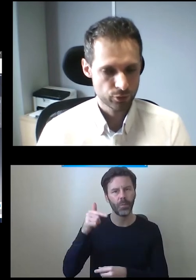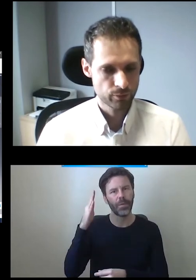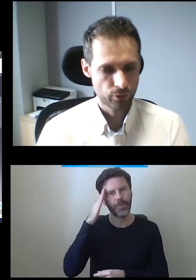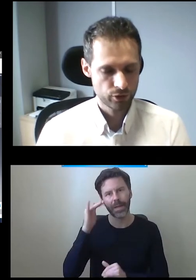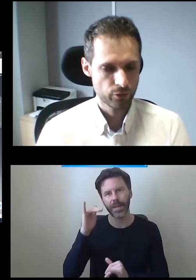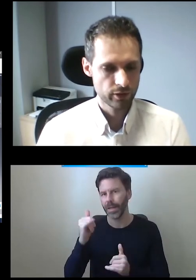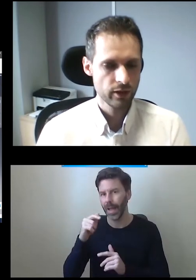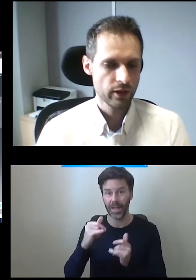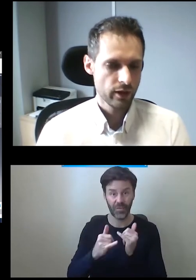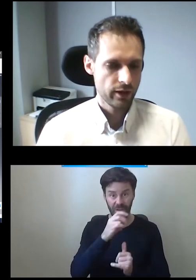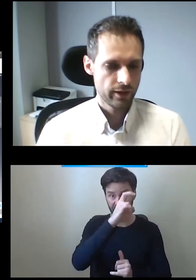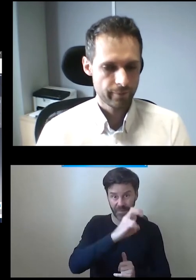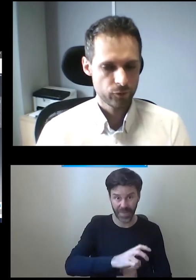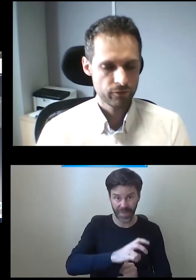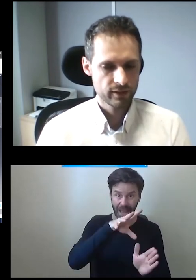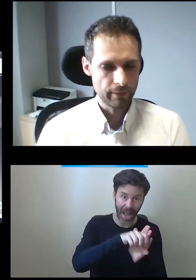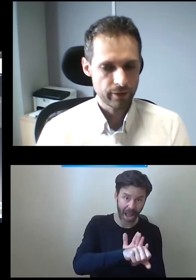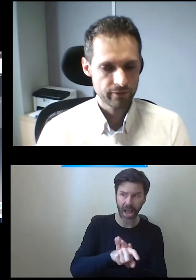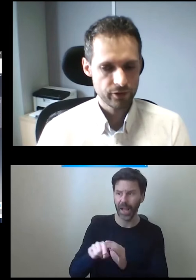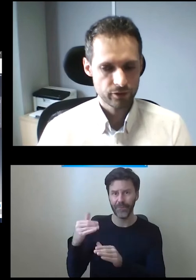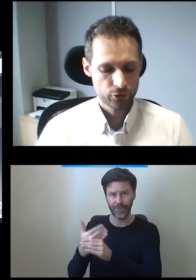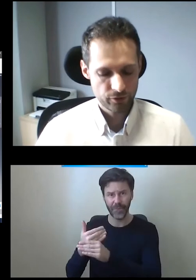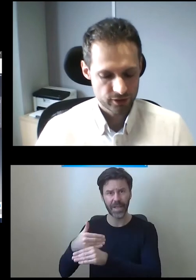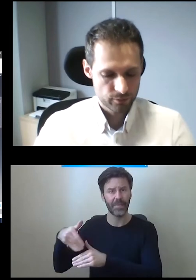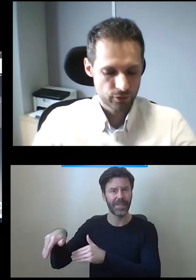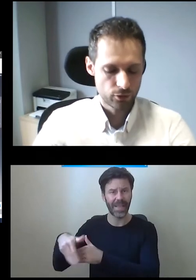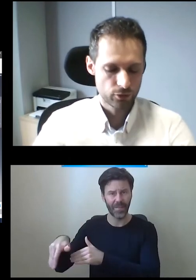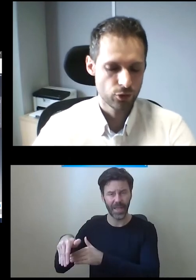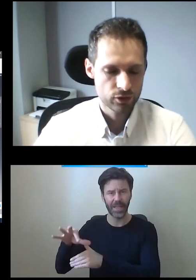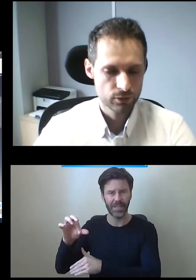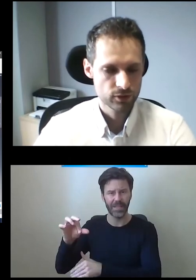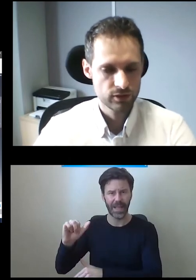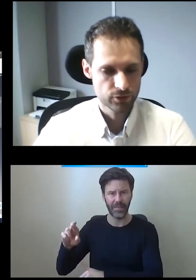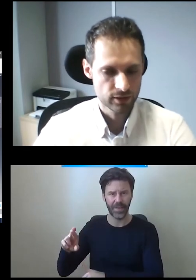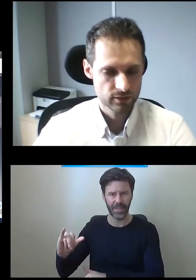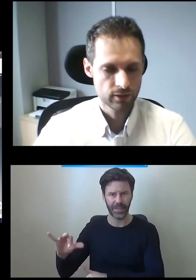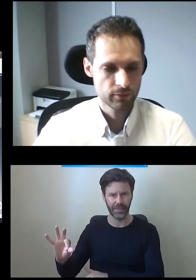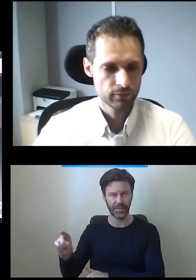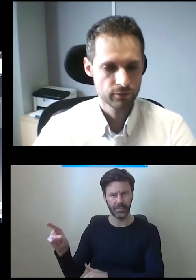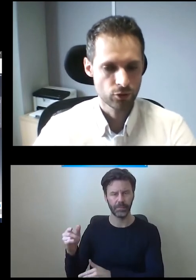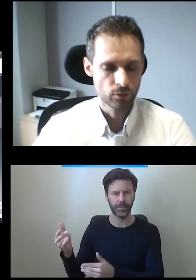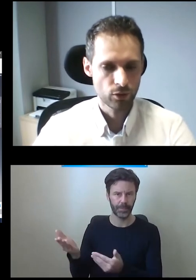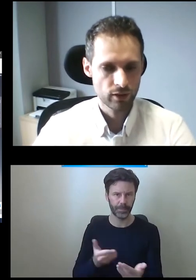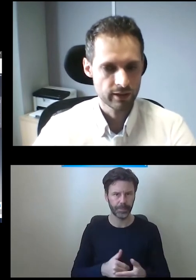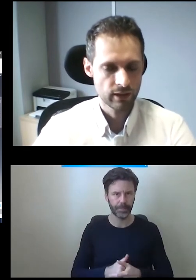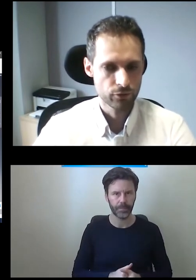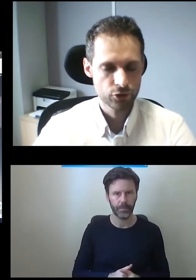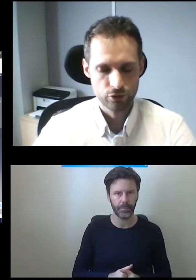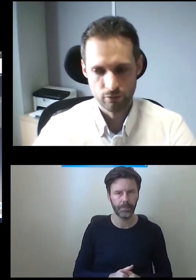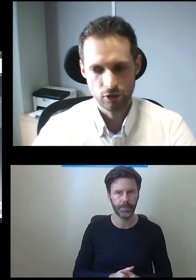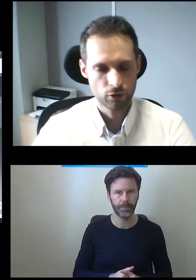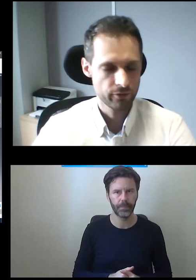winda popsuje, żeby oni mogli tą windę naprawić. My oczywiście jesteśmy do dyspozycji przez drogą online,